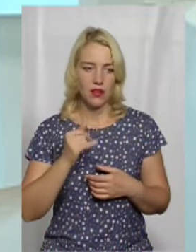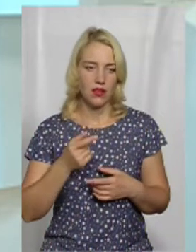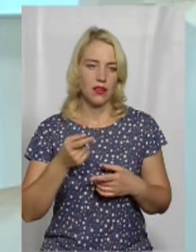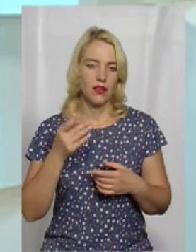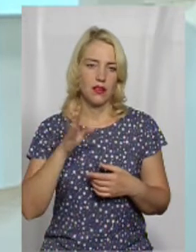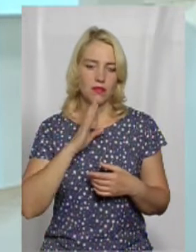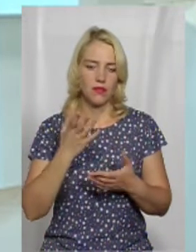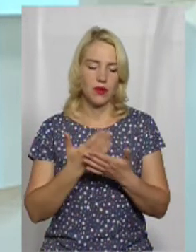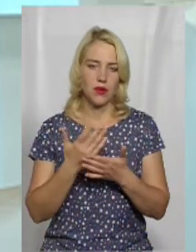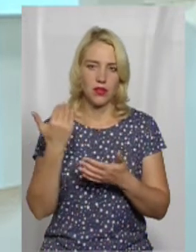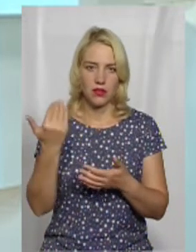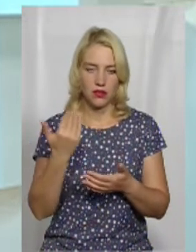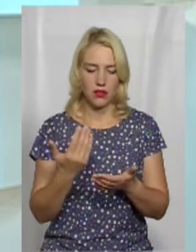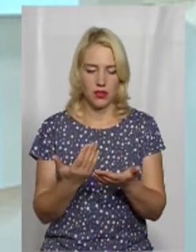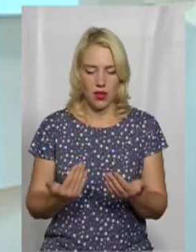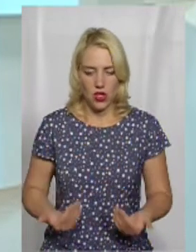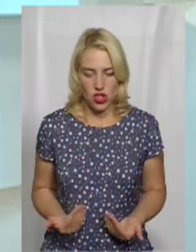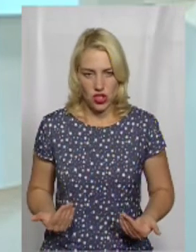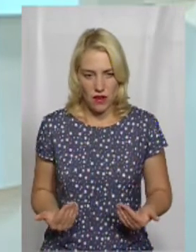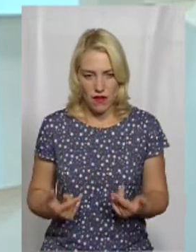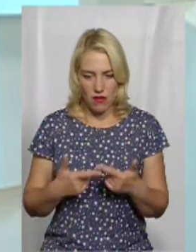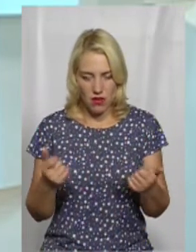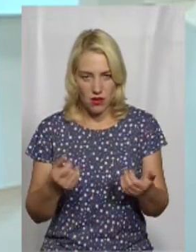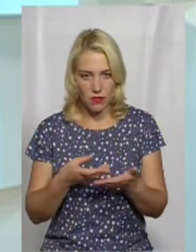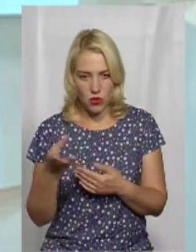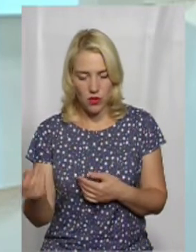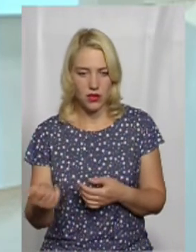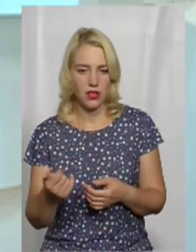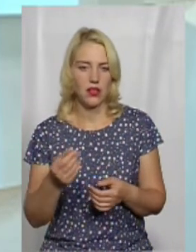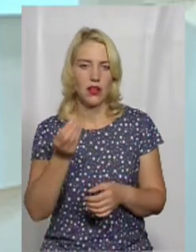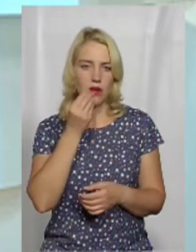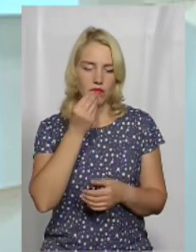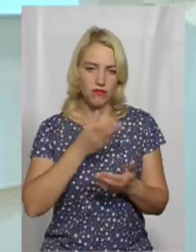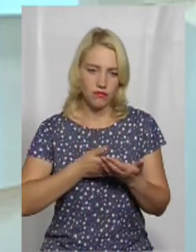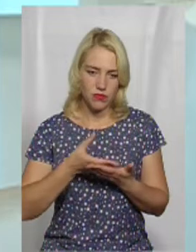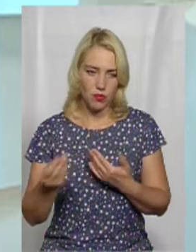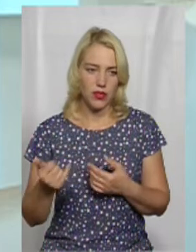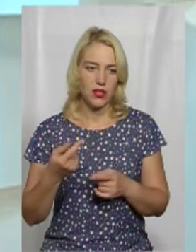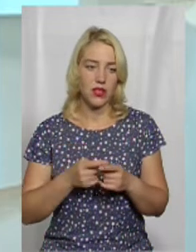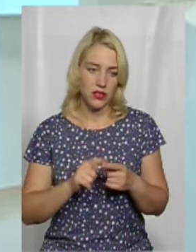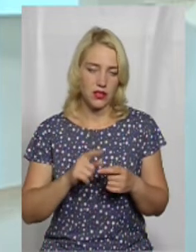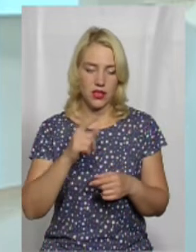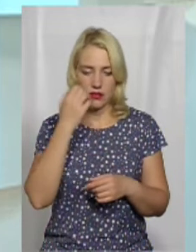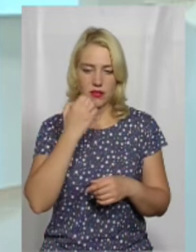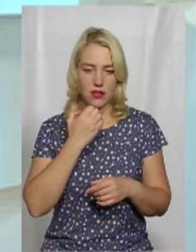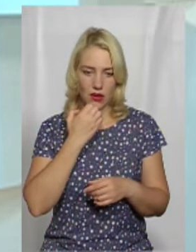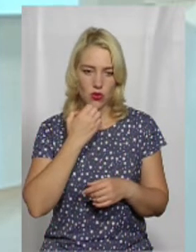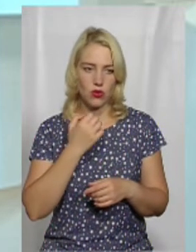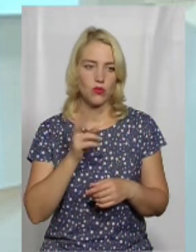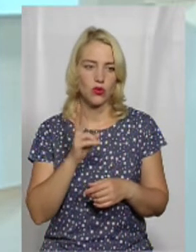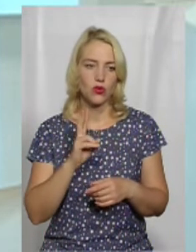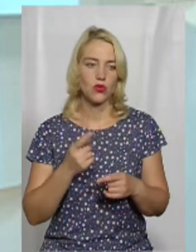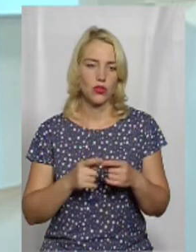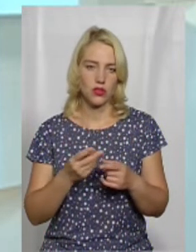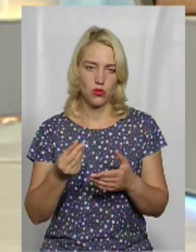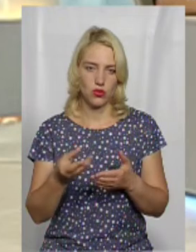проплатили там і проживання, там харчування, і таке тому подібне. за що ми дякуємо тим людям, які скинули певні гроші на